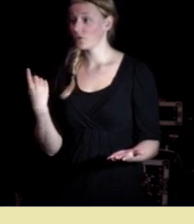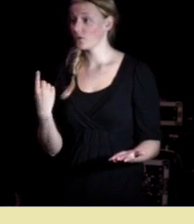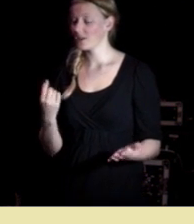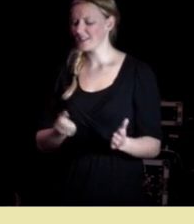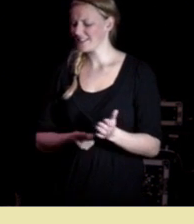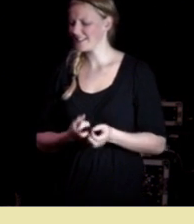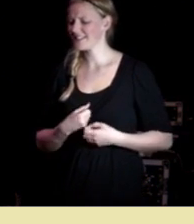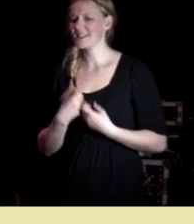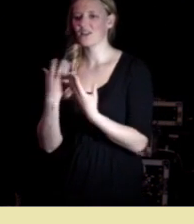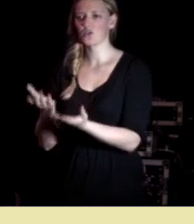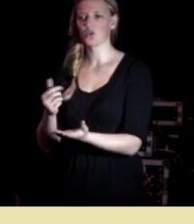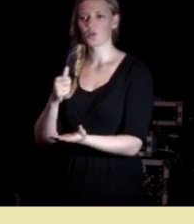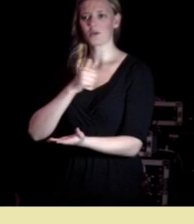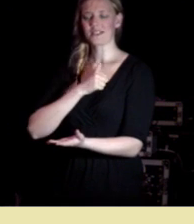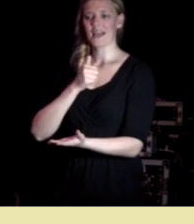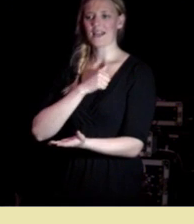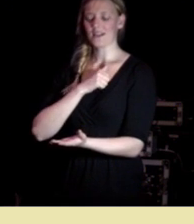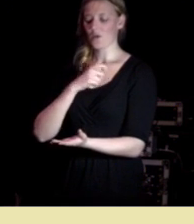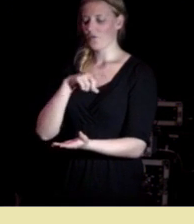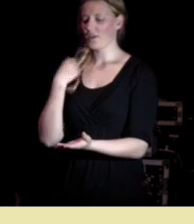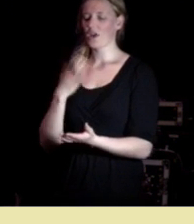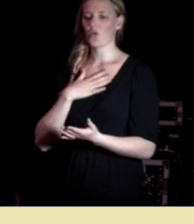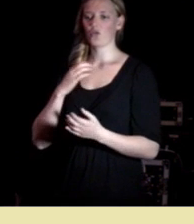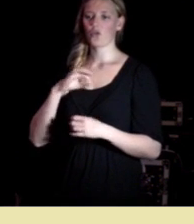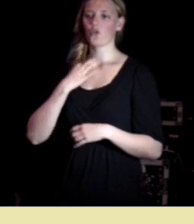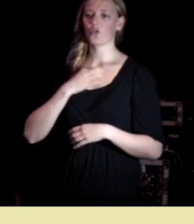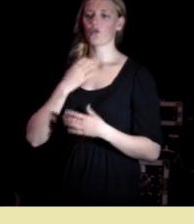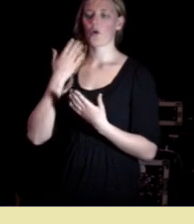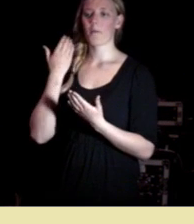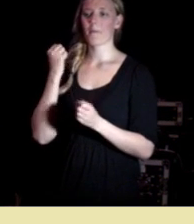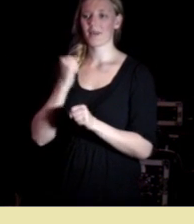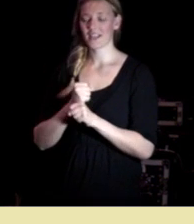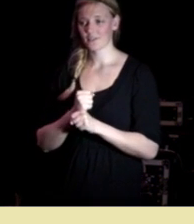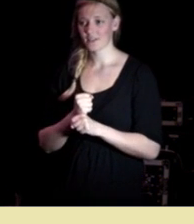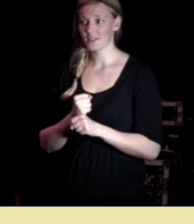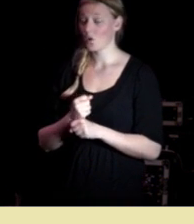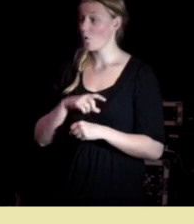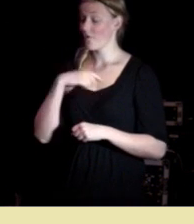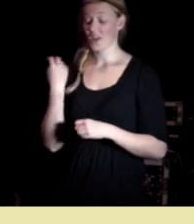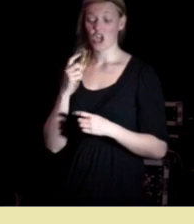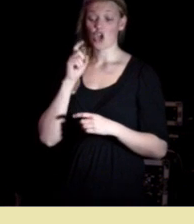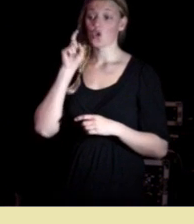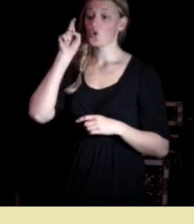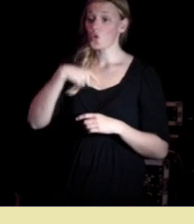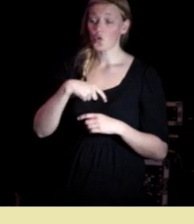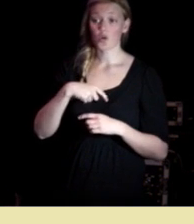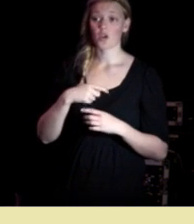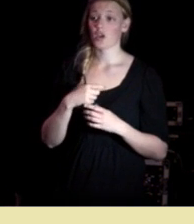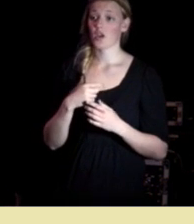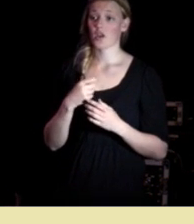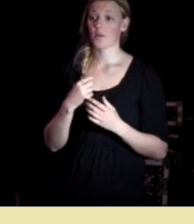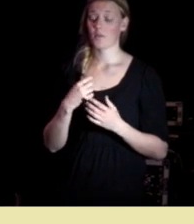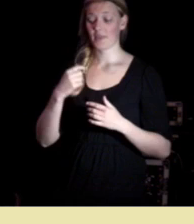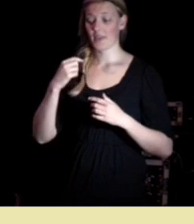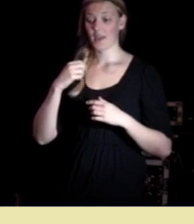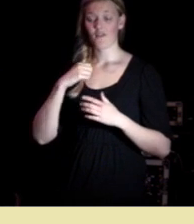som selv som vi vil få bekreftet og vi lyver og pynter litt det er ikke bare prestasjonsangst det er presentasjonsangst